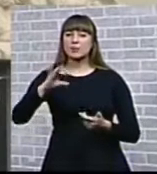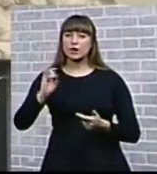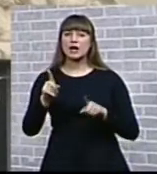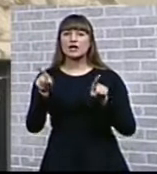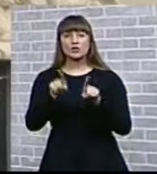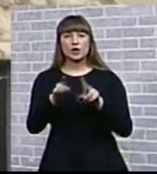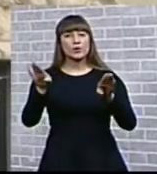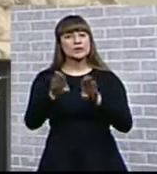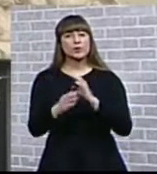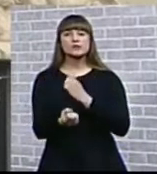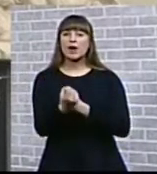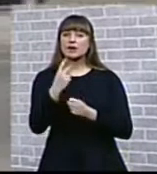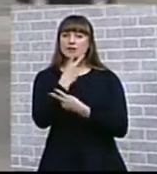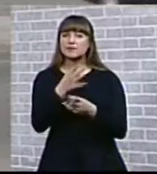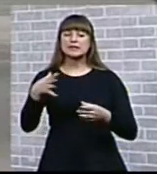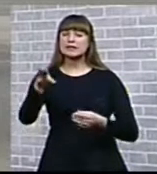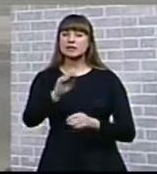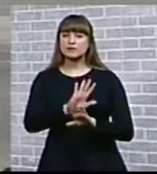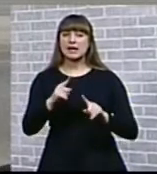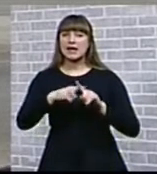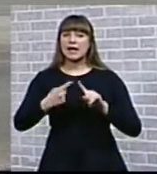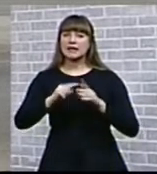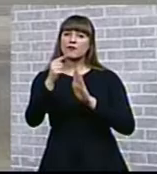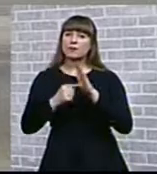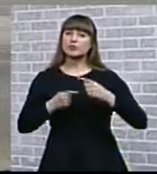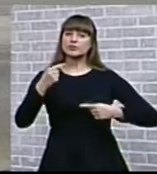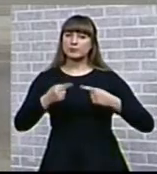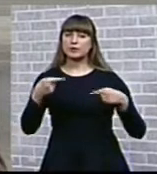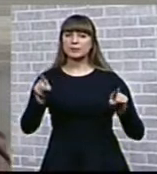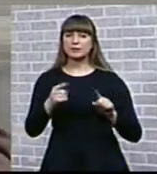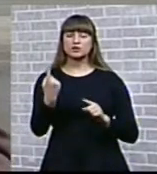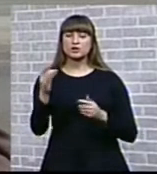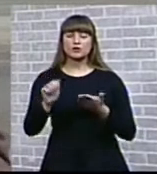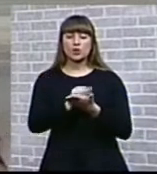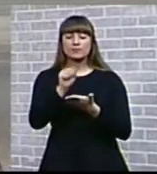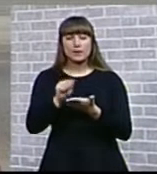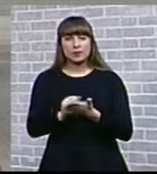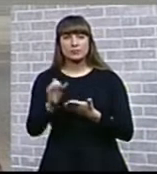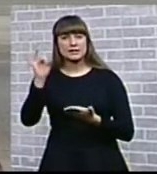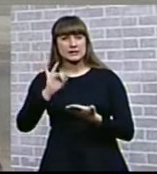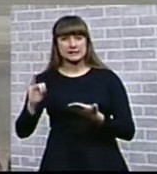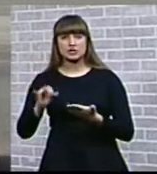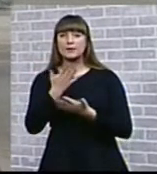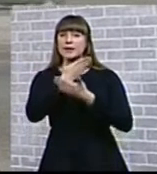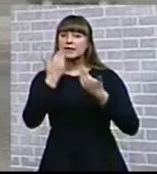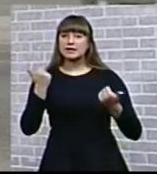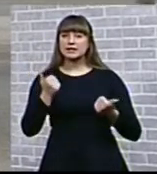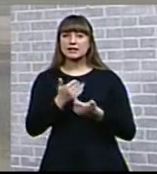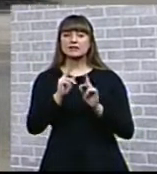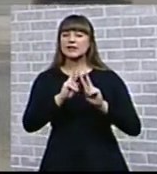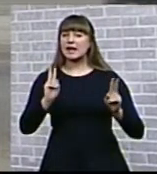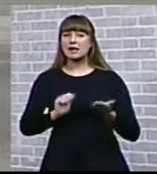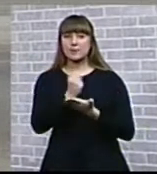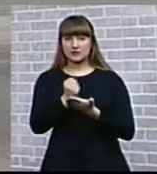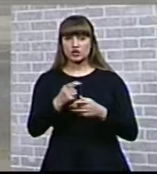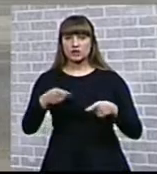сходство, оказывается, видят не все. Это вопрос спорный, потому что ни в одном историческом документе нет никаких подтверждений